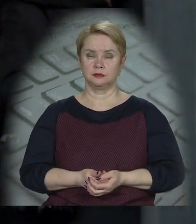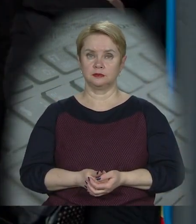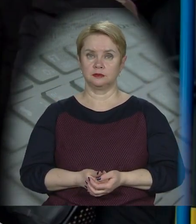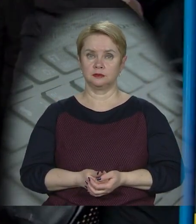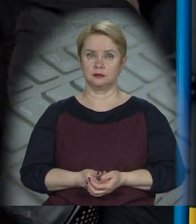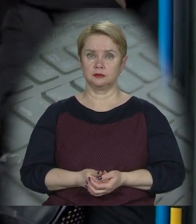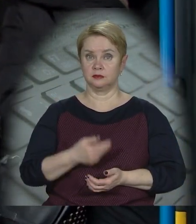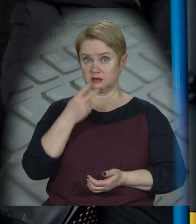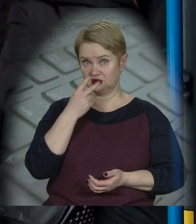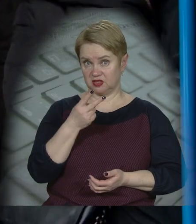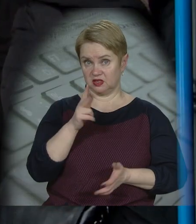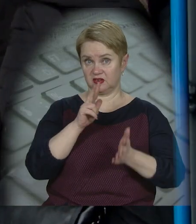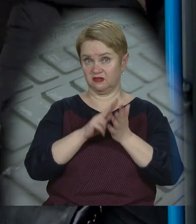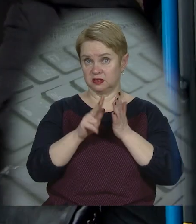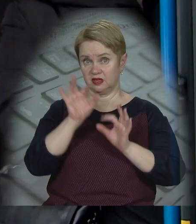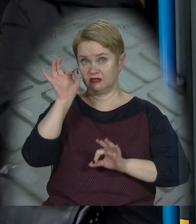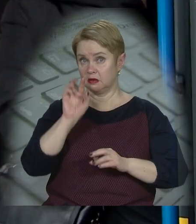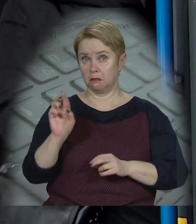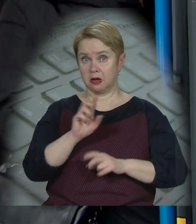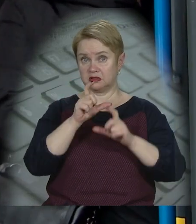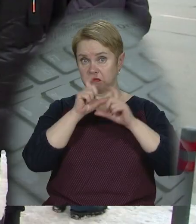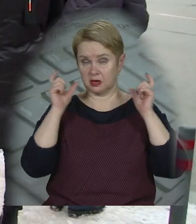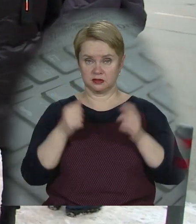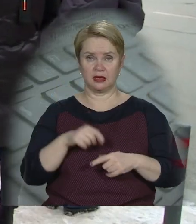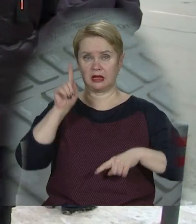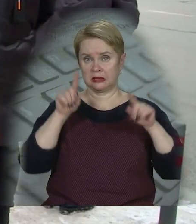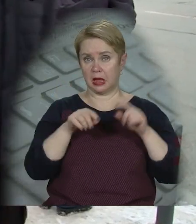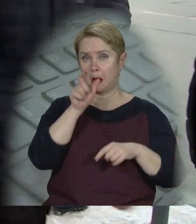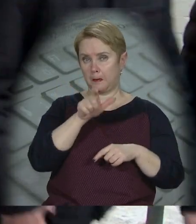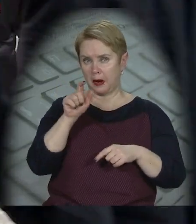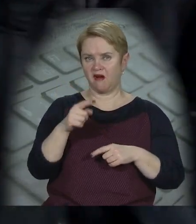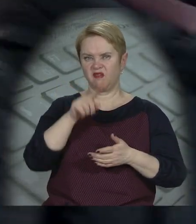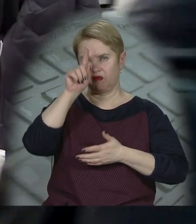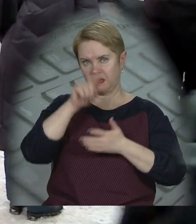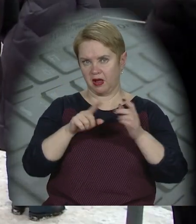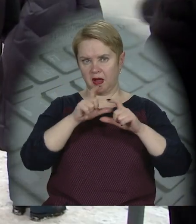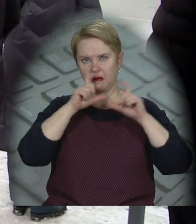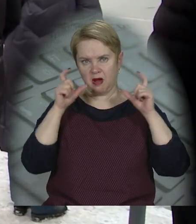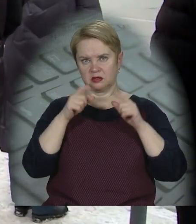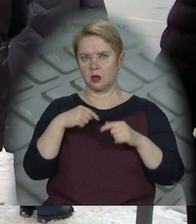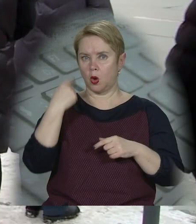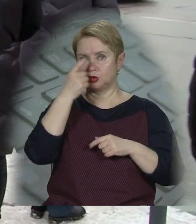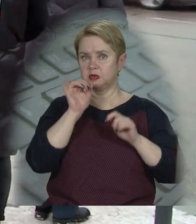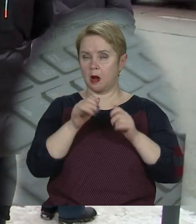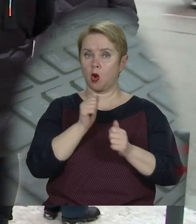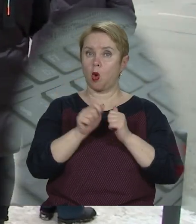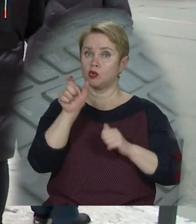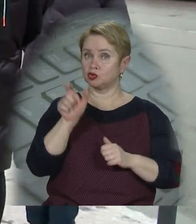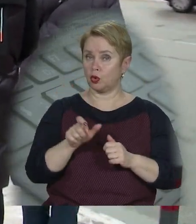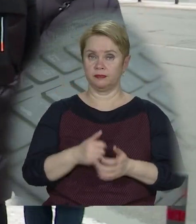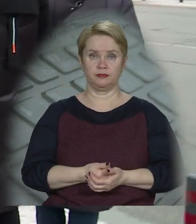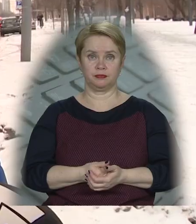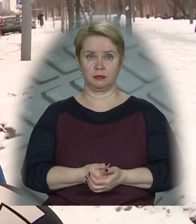Ось ми можемо бачити 80% без масок. Дехто з пасажирів впевнений, маска – то особиста справа